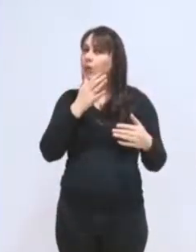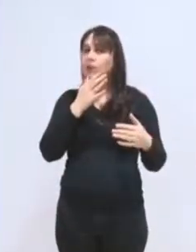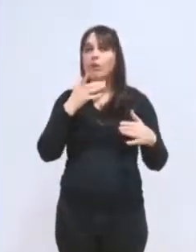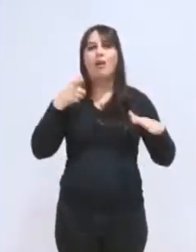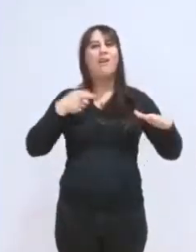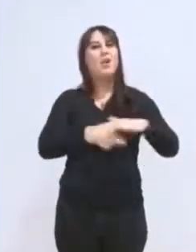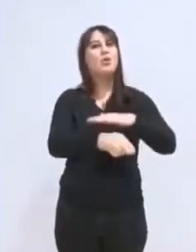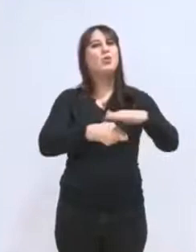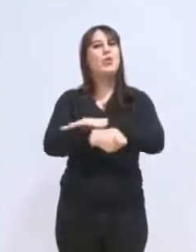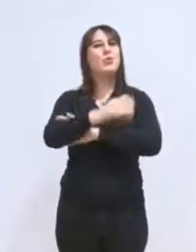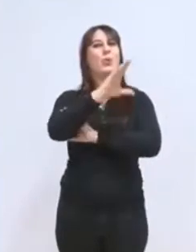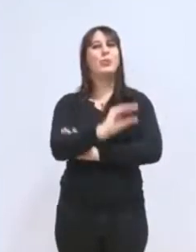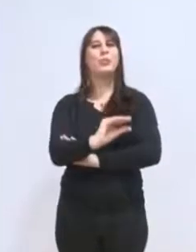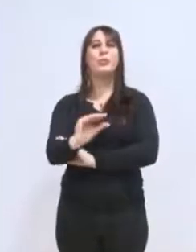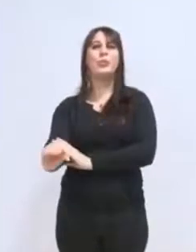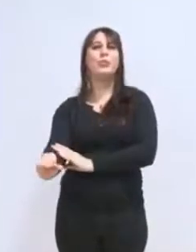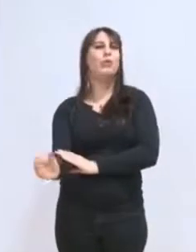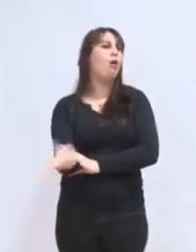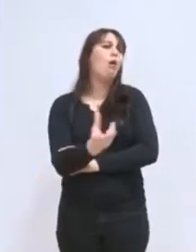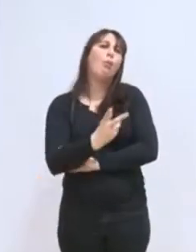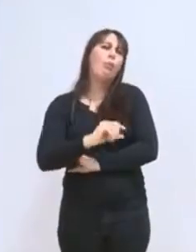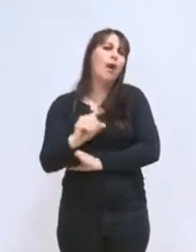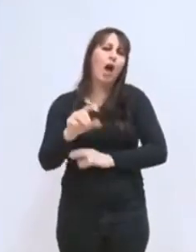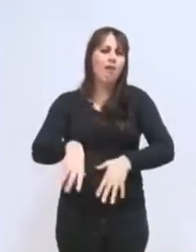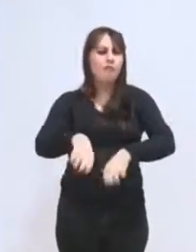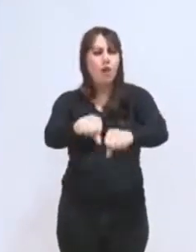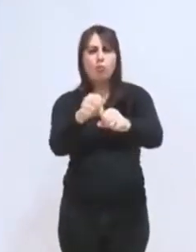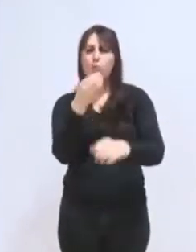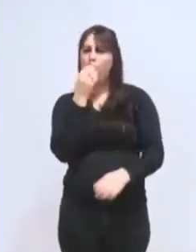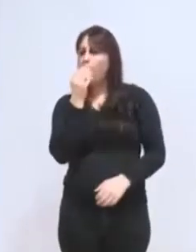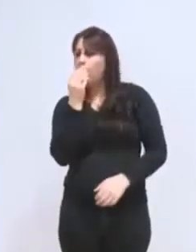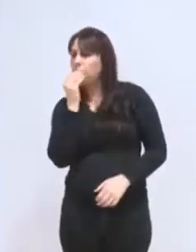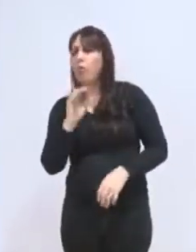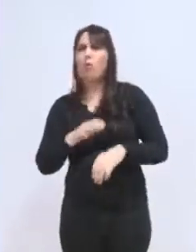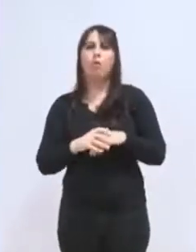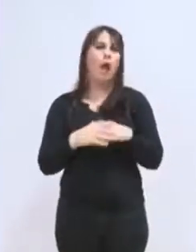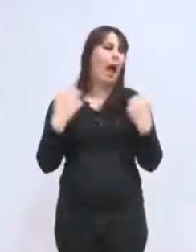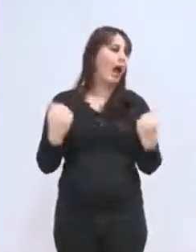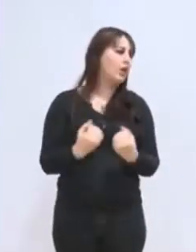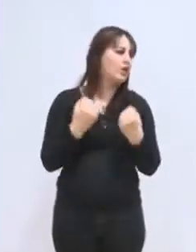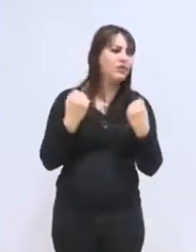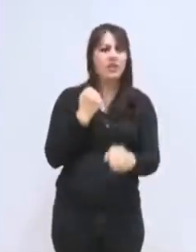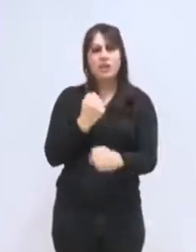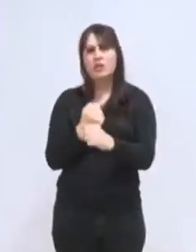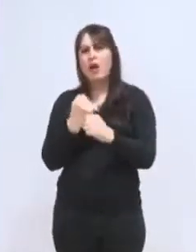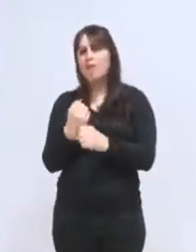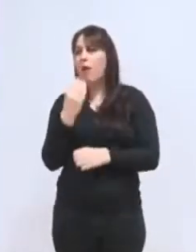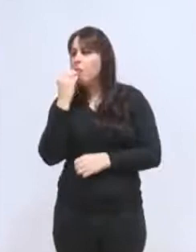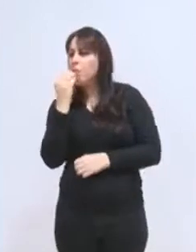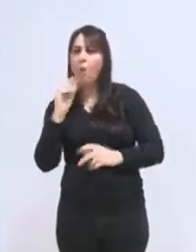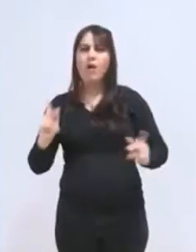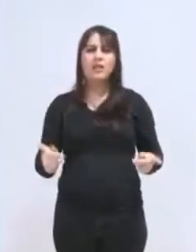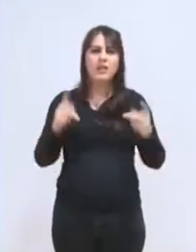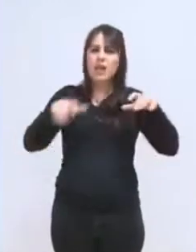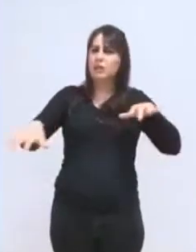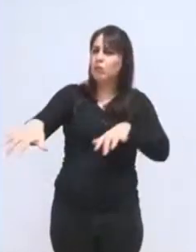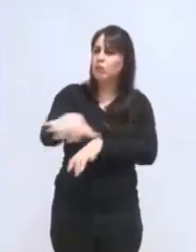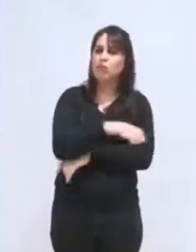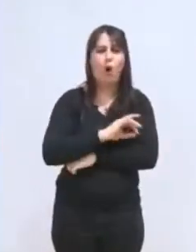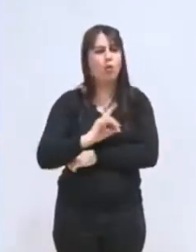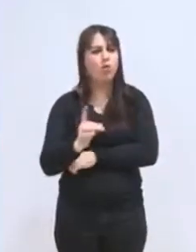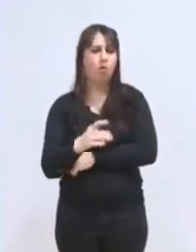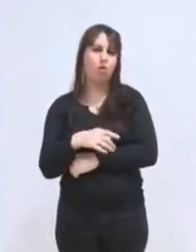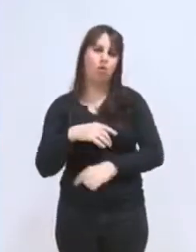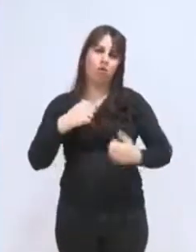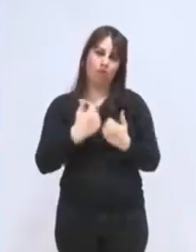subventions aux associations n'avait pas d'incidence sur l'emploi, n'avait pas d'incidence sur l'activité et le dynamisme d'un territoire. Vous savez très bien que